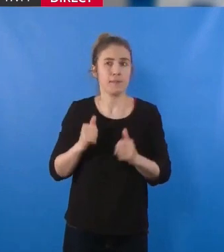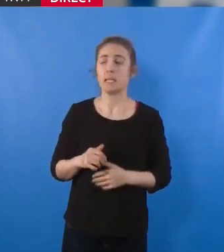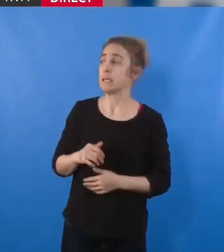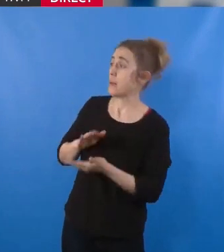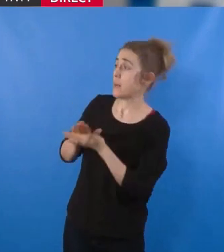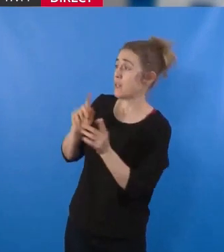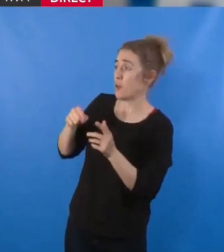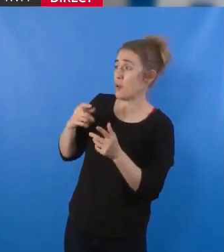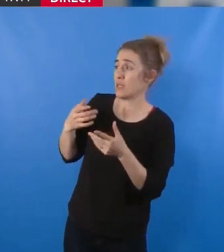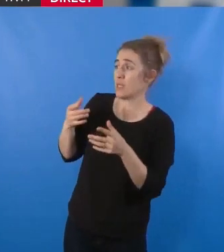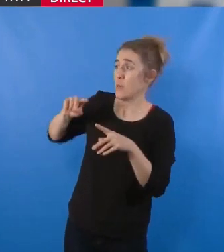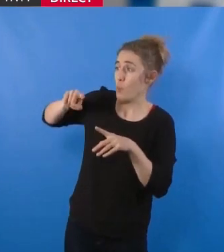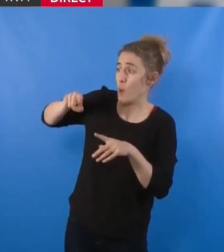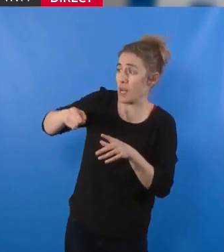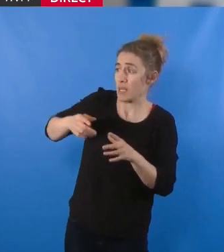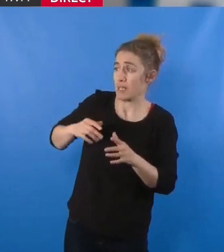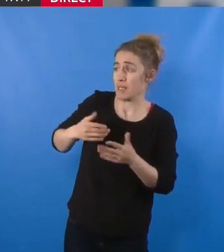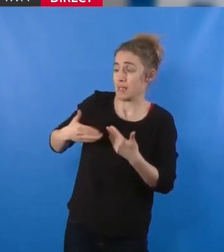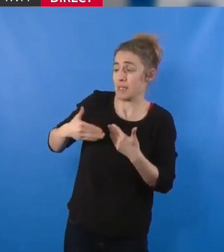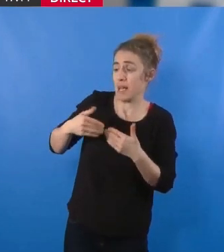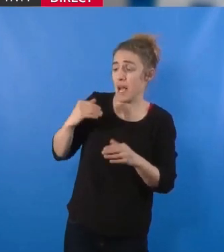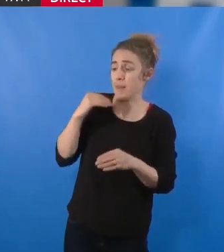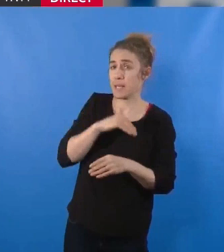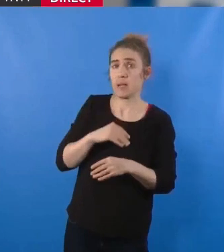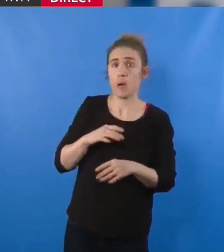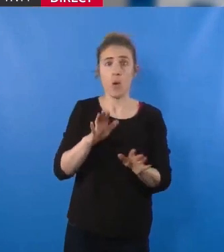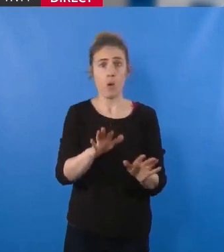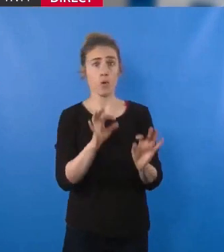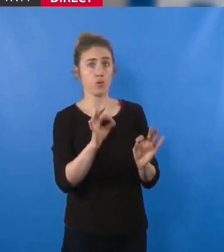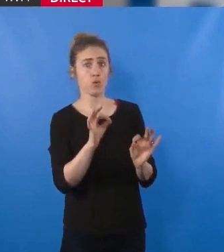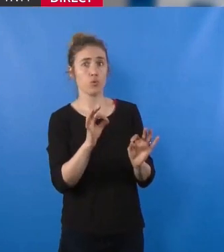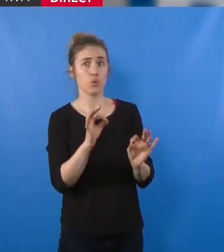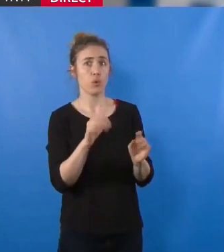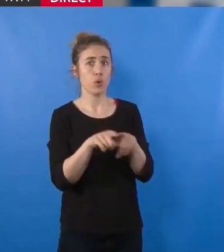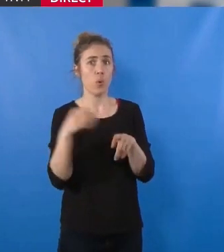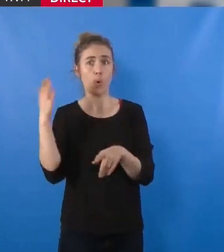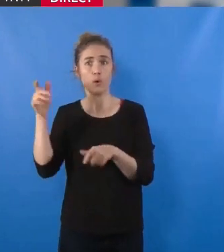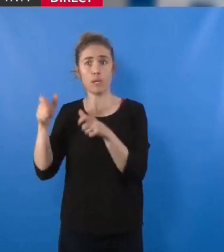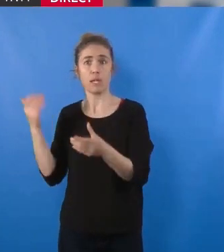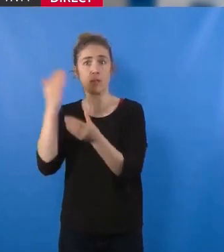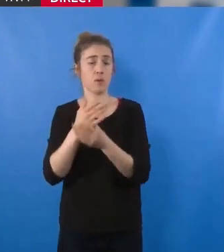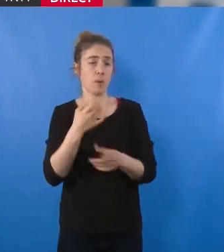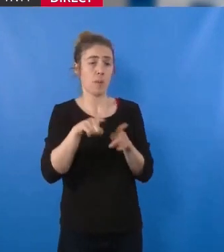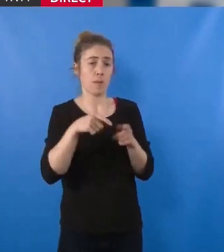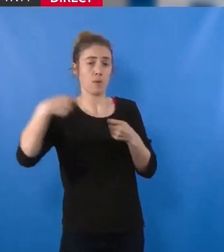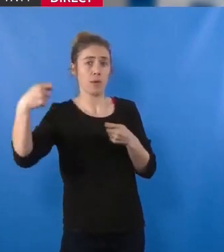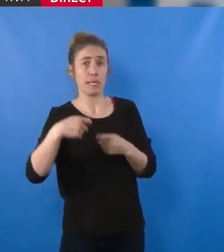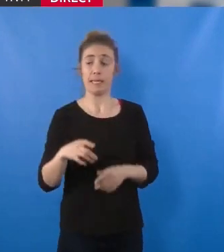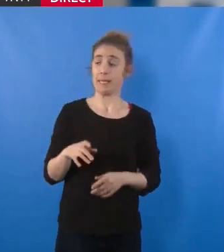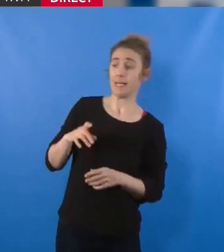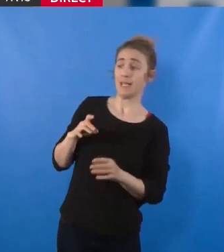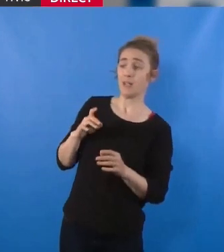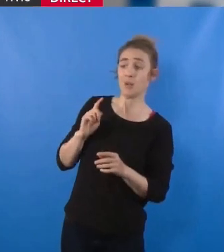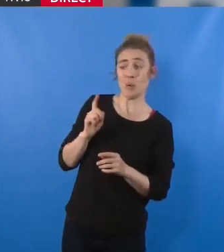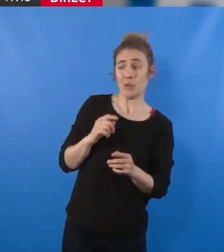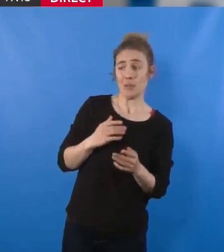conclure. Oui, mais je pense que je suis dans les temps de certaines interventions, Madame la Présidente. Pas tout à fait, justement, donc vraiment,